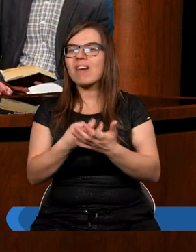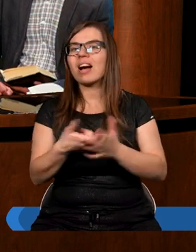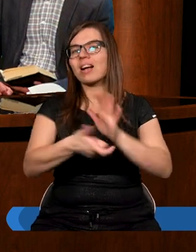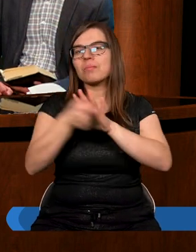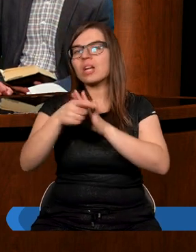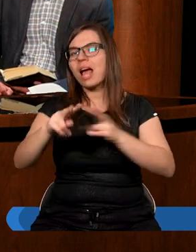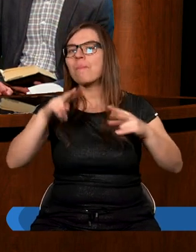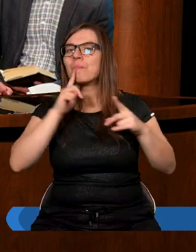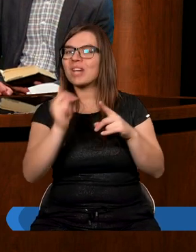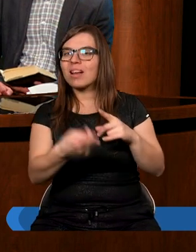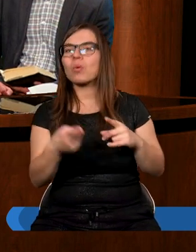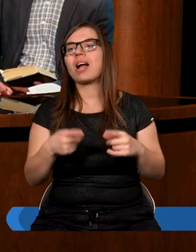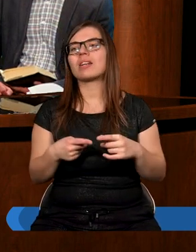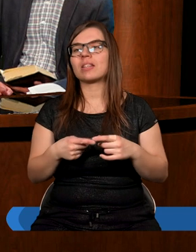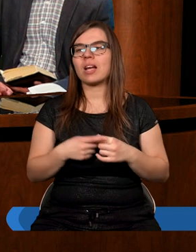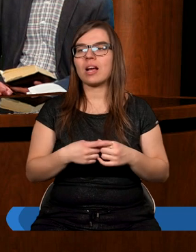przesłania? Uwagę?